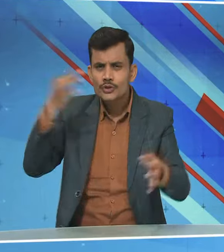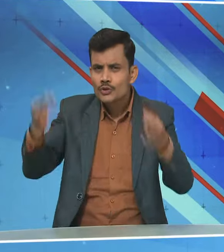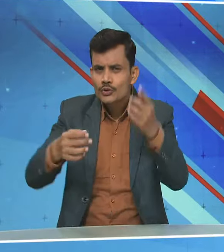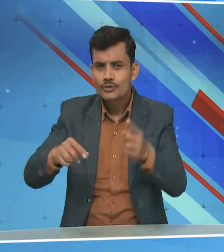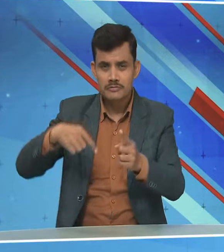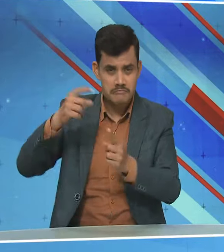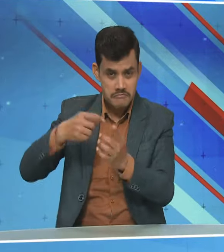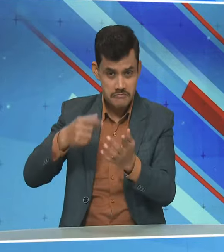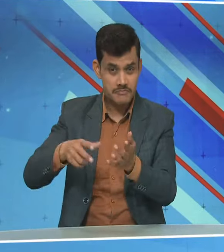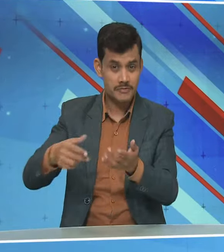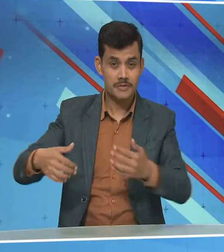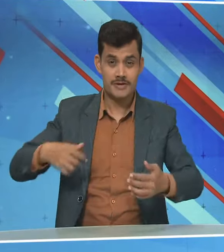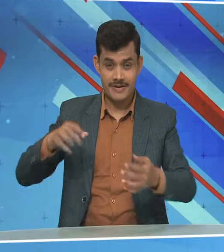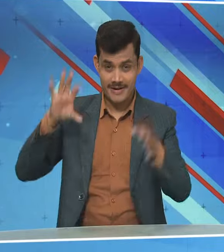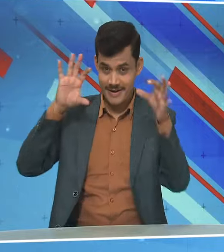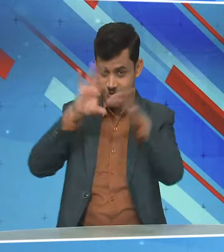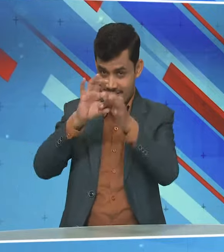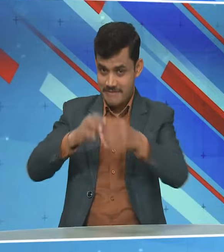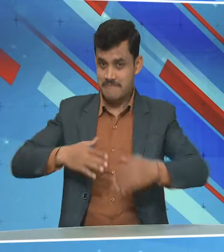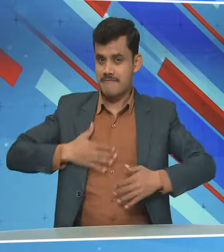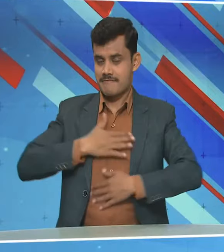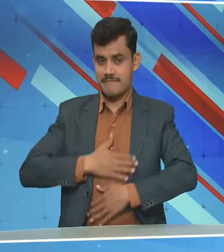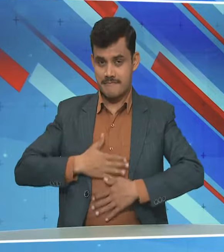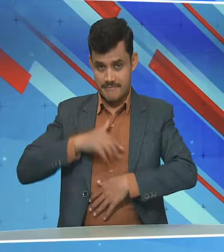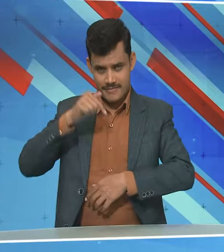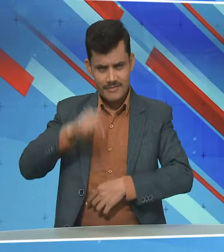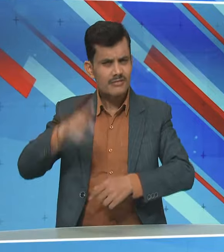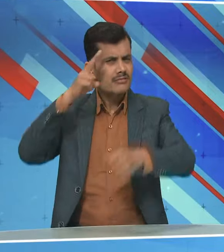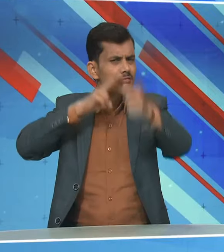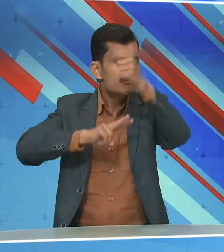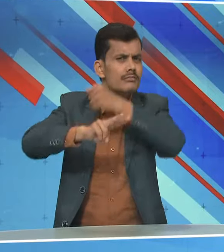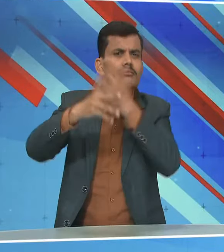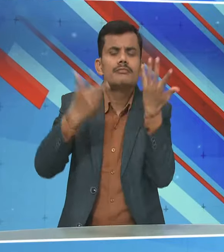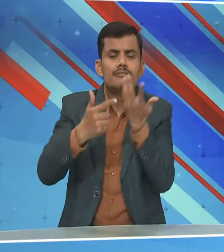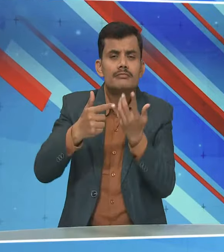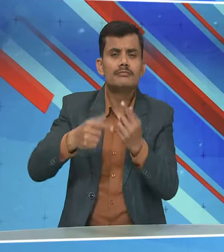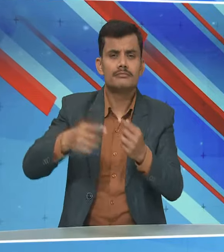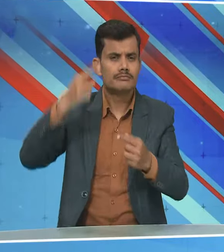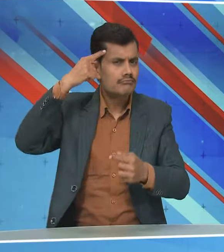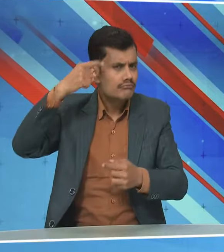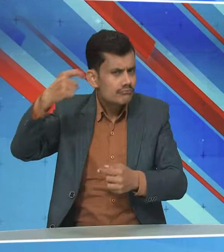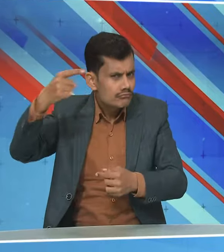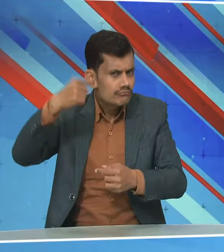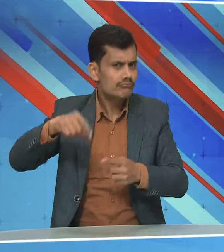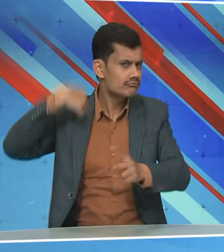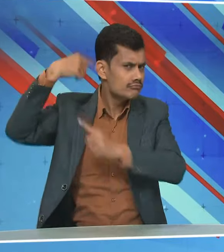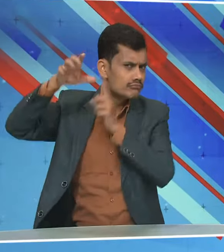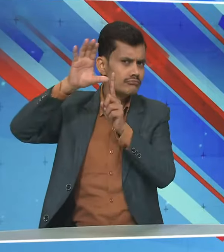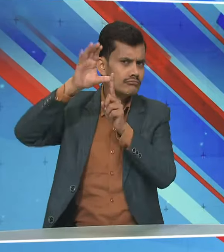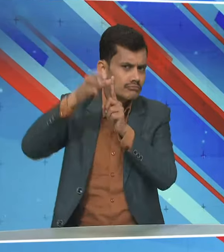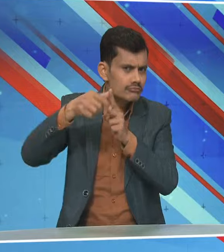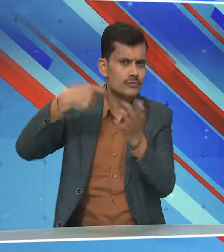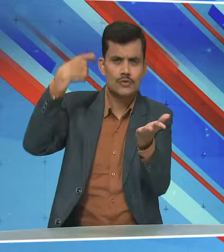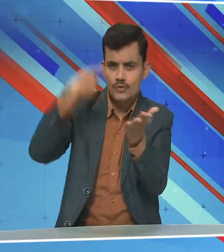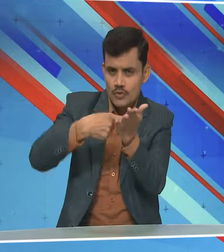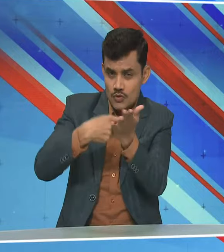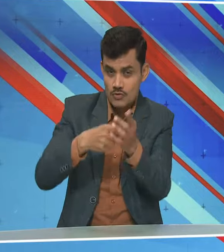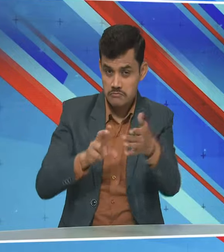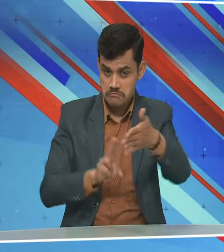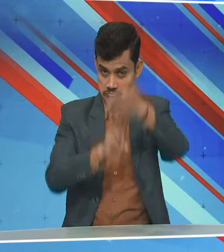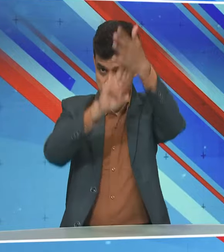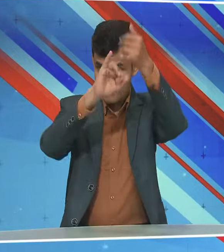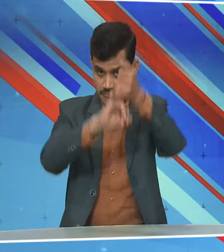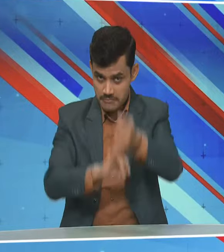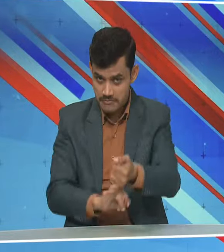संबंधों के कई पहलूं का जश्न है इसका मकसद ज्यान और सांस्कृतिक परंपराओं के दो केंदर